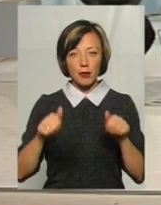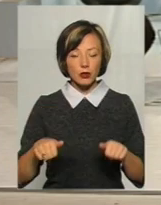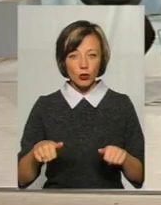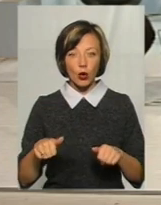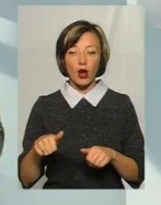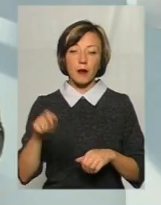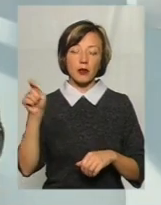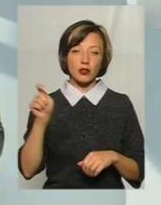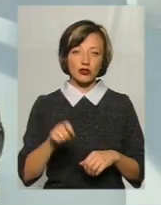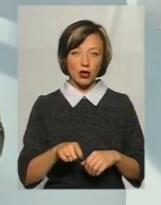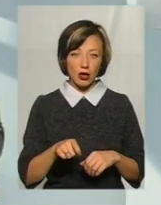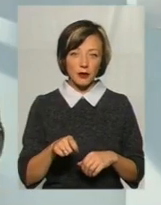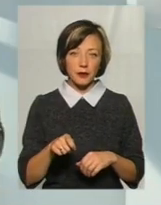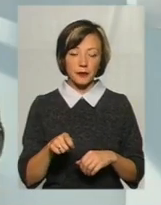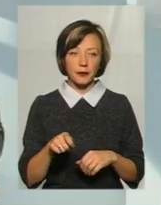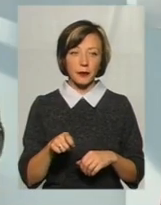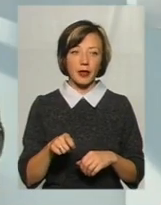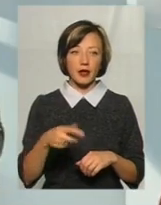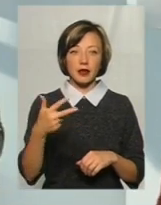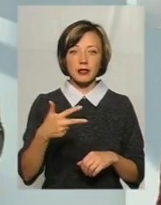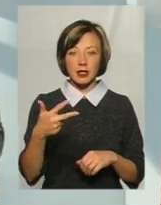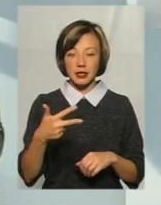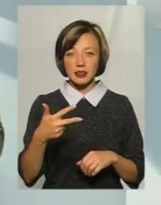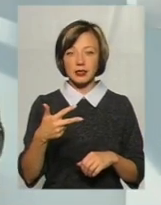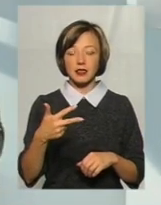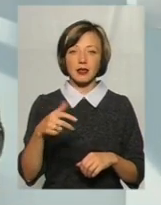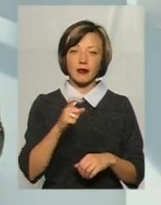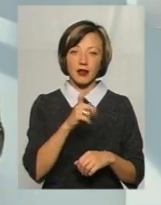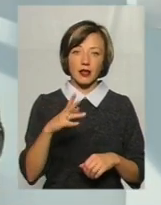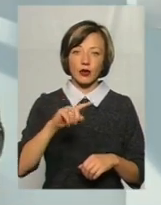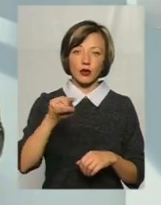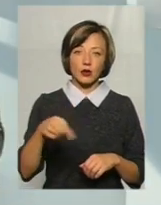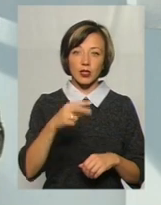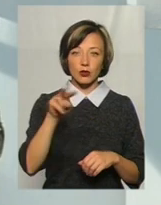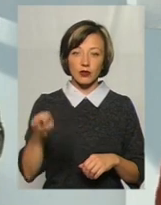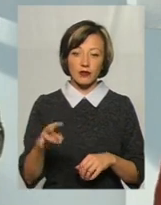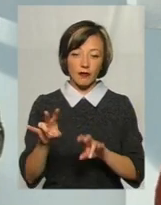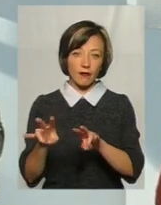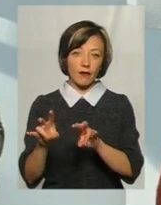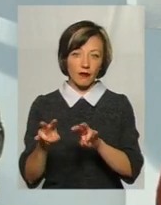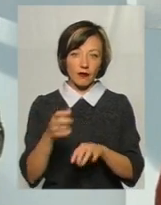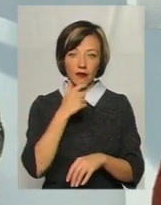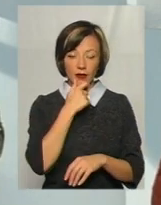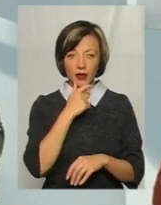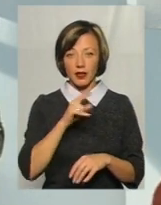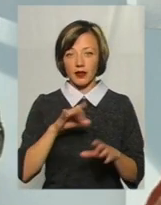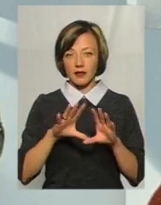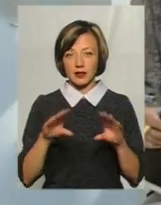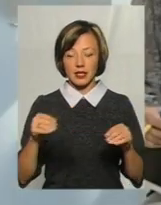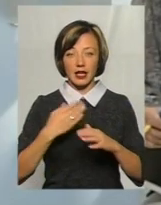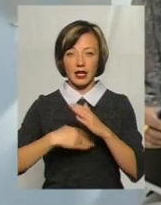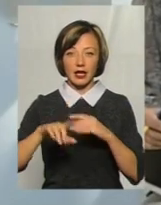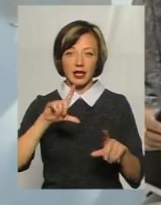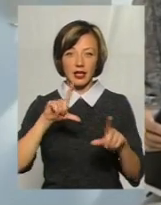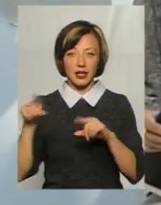турист приїжджає, пів години, годину-дві він там затримується, і їде.